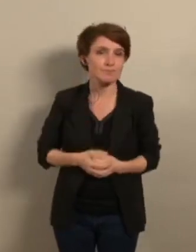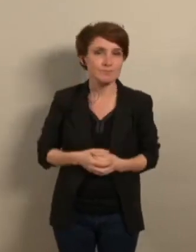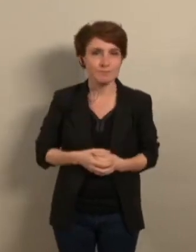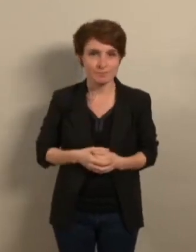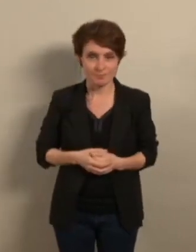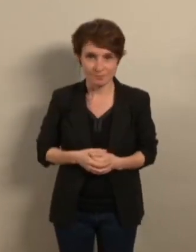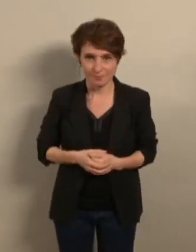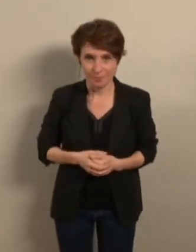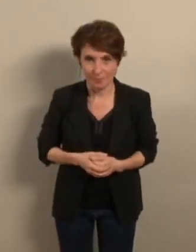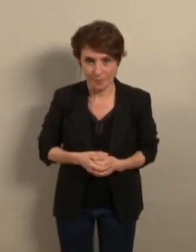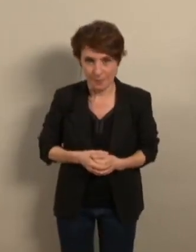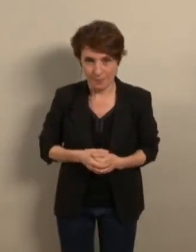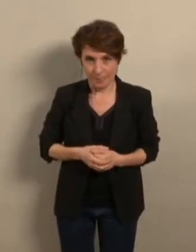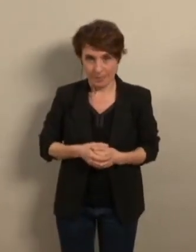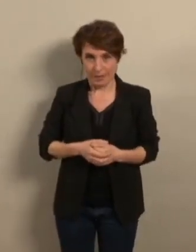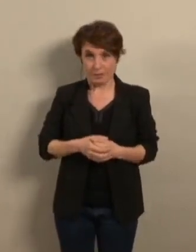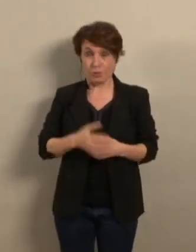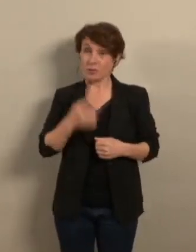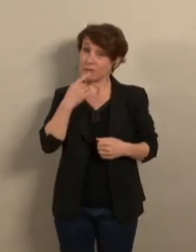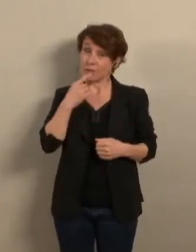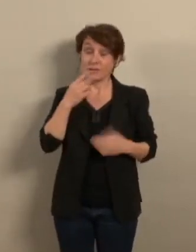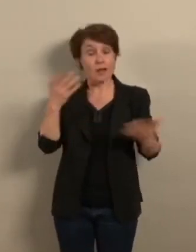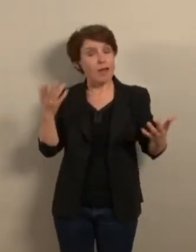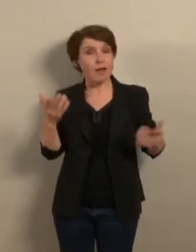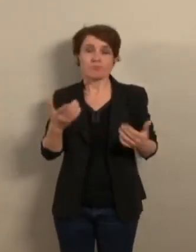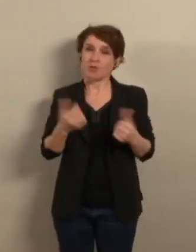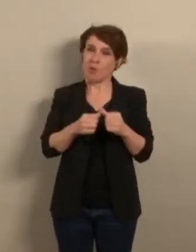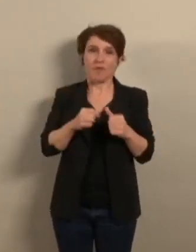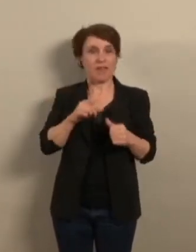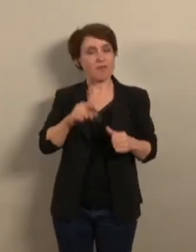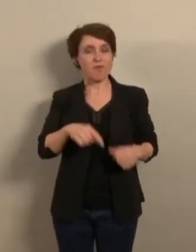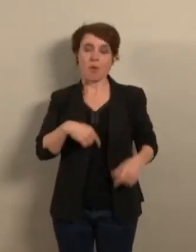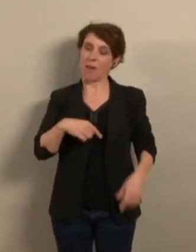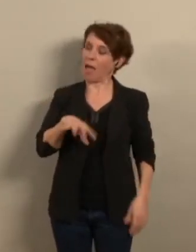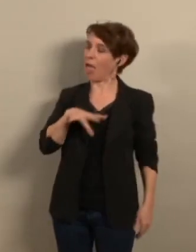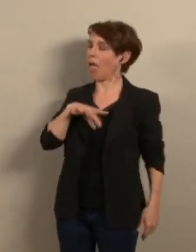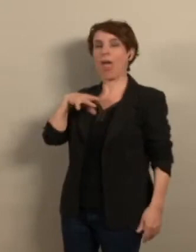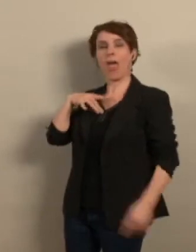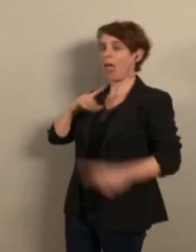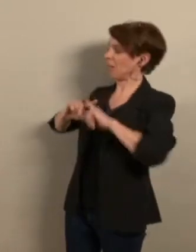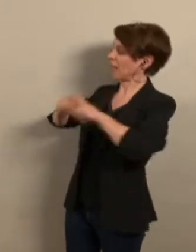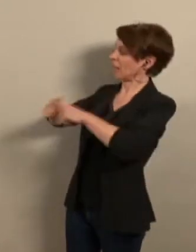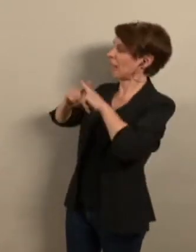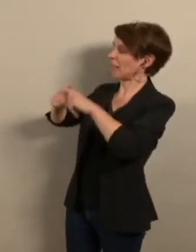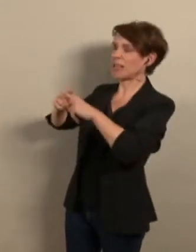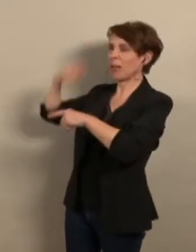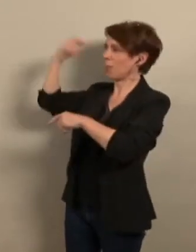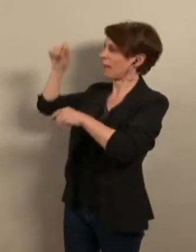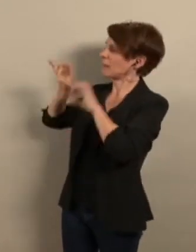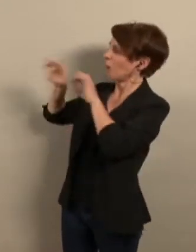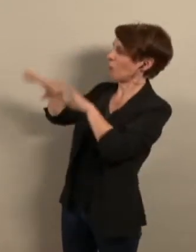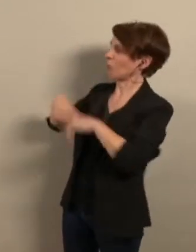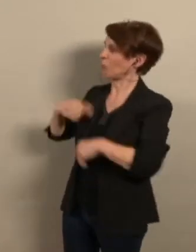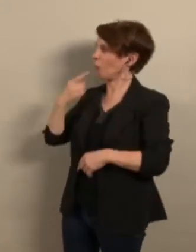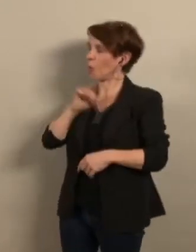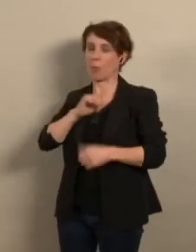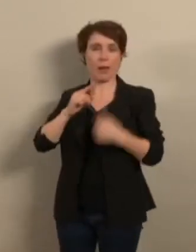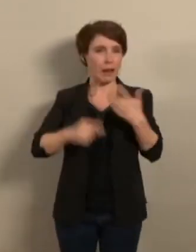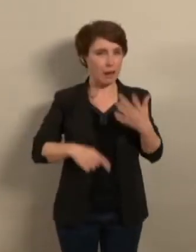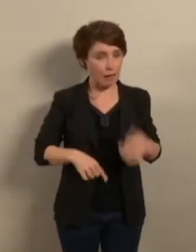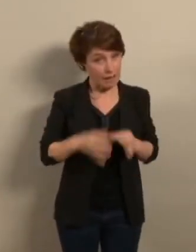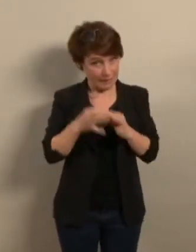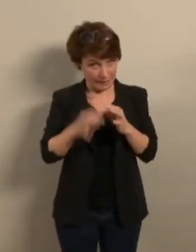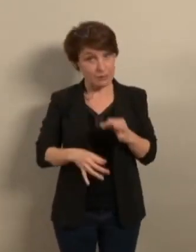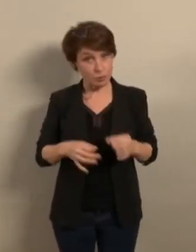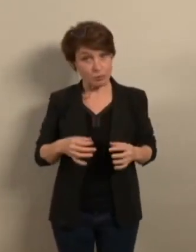grenoblois l'entendent. Vos querelles d'égo, car il ne s'agit que d'un problème de poste et de place, pas de fonds, pèsent pour 1,5